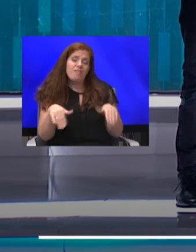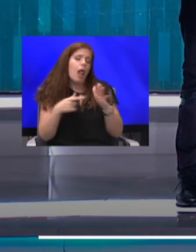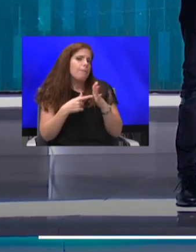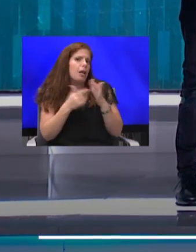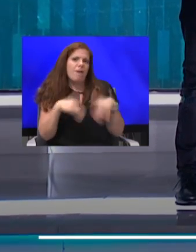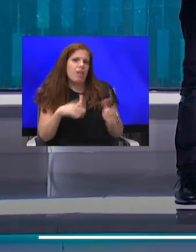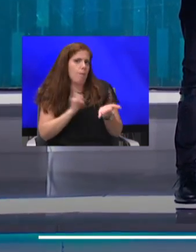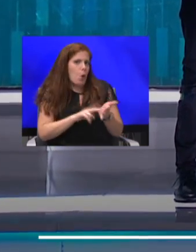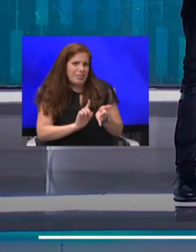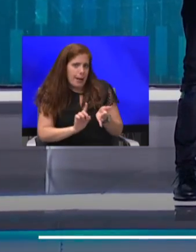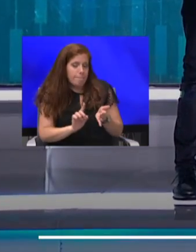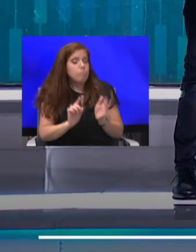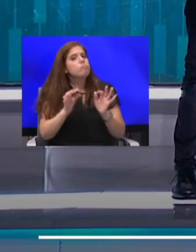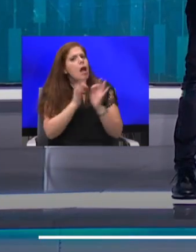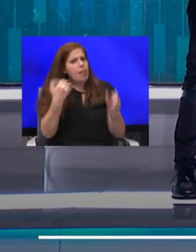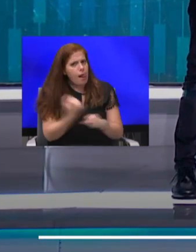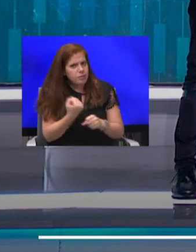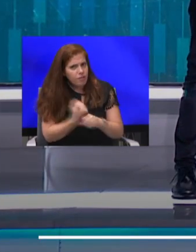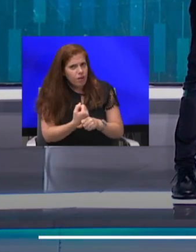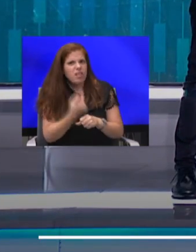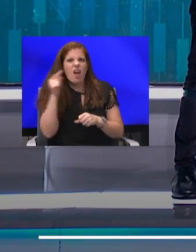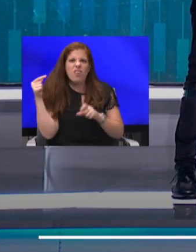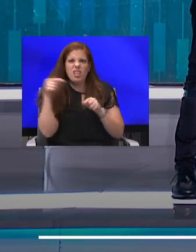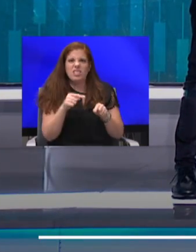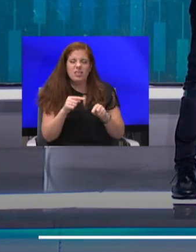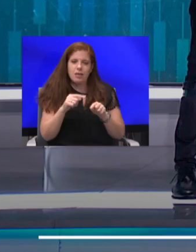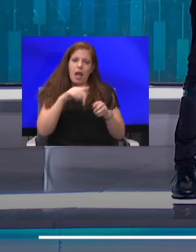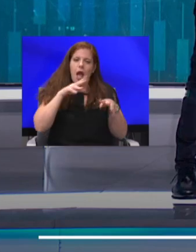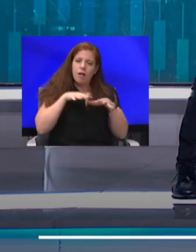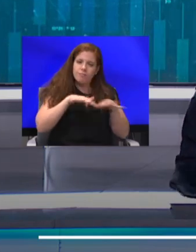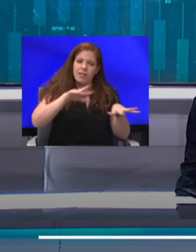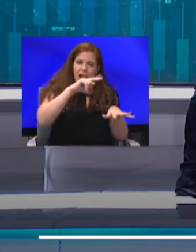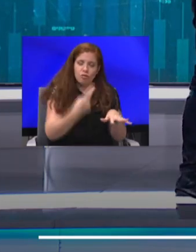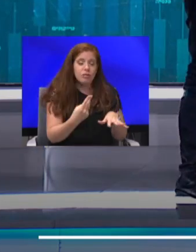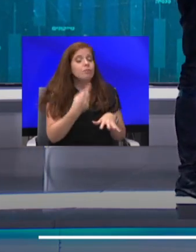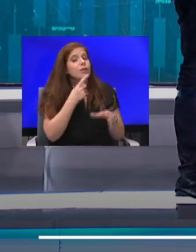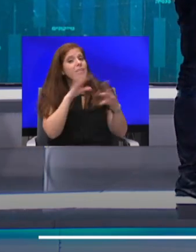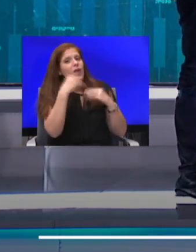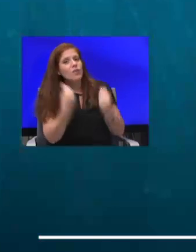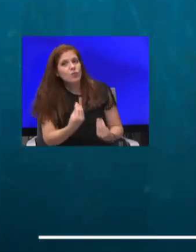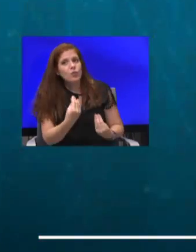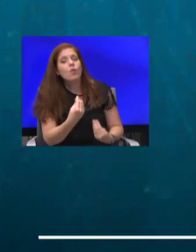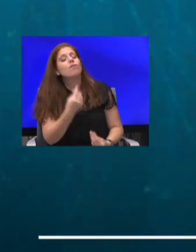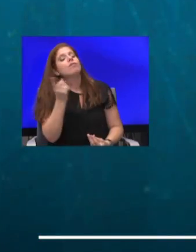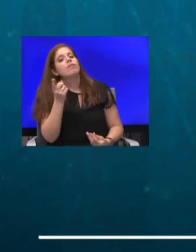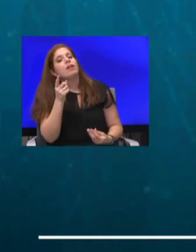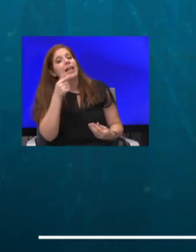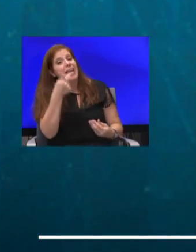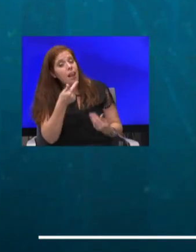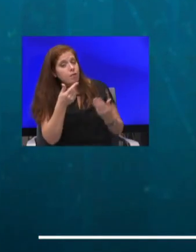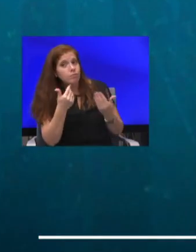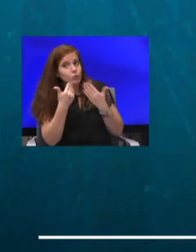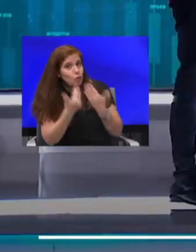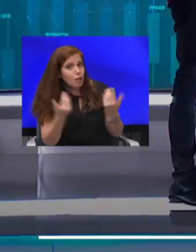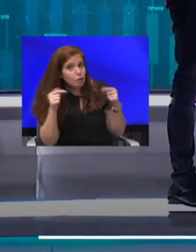אבל אז, אז הגיע הגל השני. בואו נגיד ערב טוב לגילי תמיר, מגישת התוכנית זה מגיע לכם ברשת בית. ערב טוב גילי, תודה רבה שאת כאן. ואת